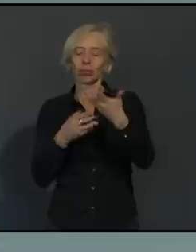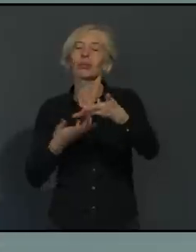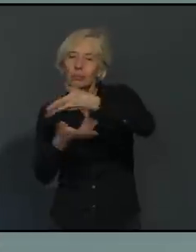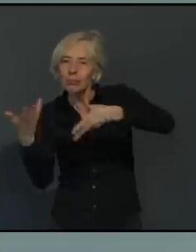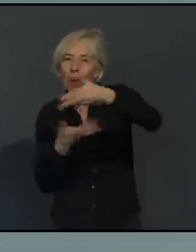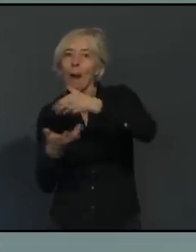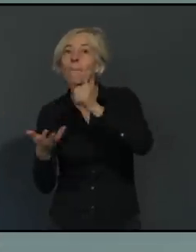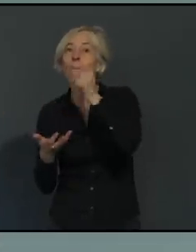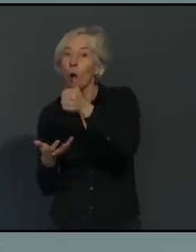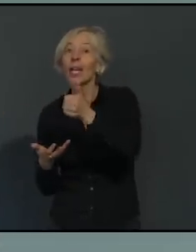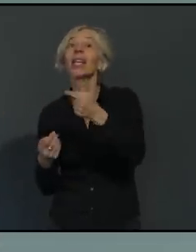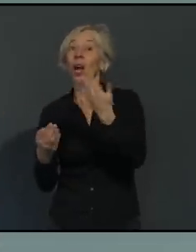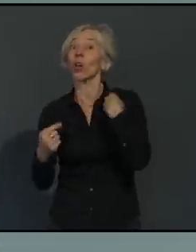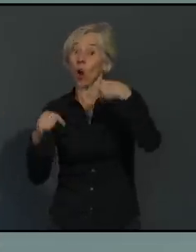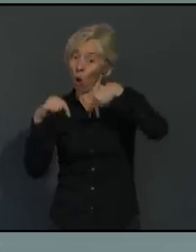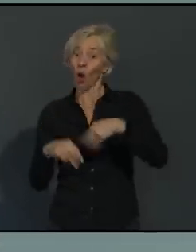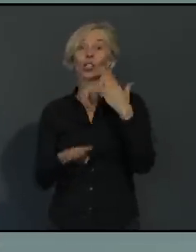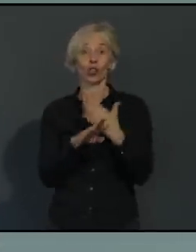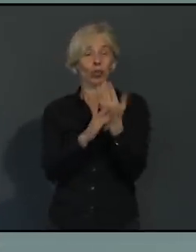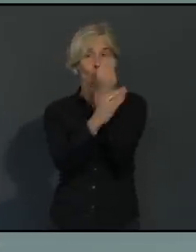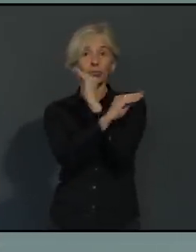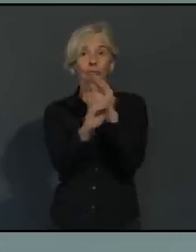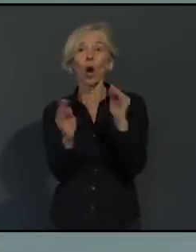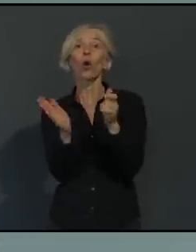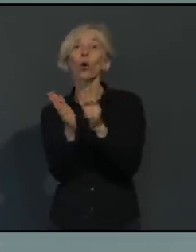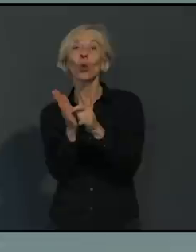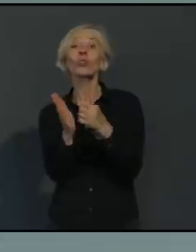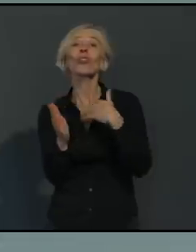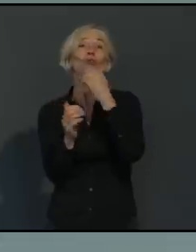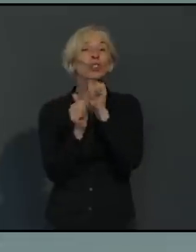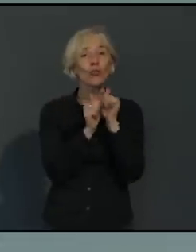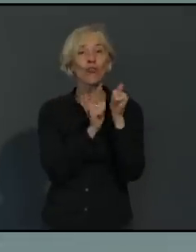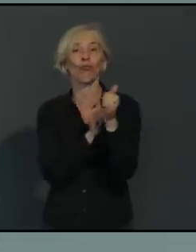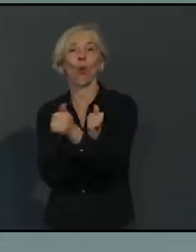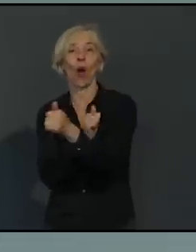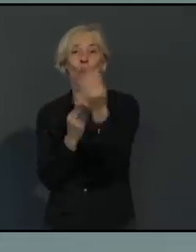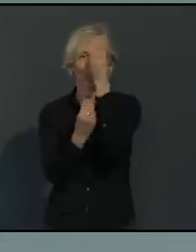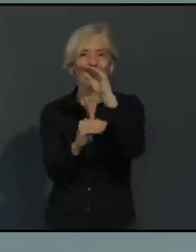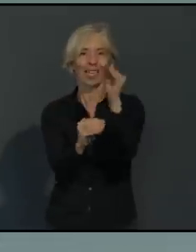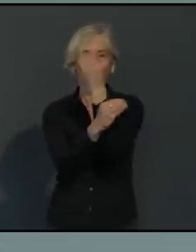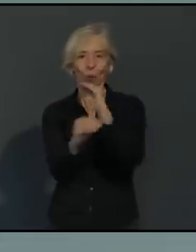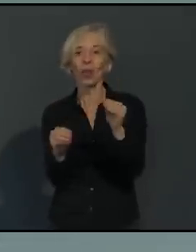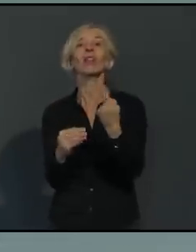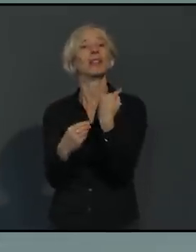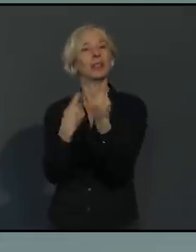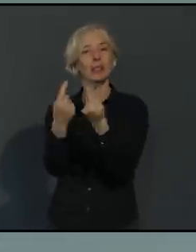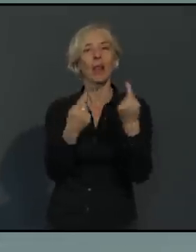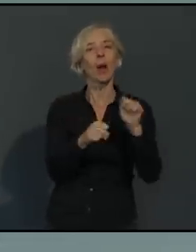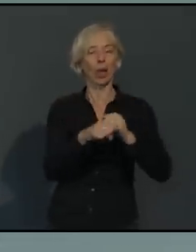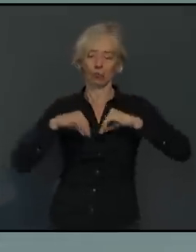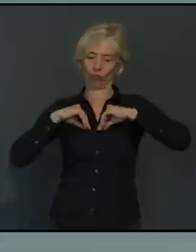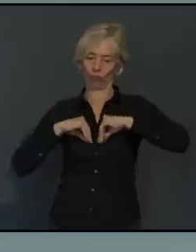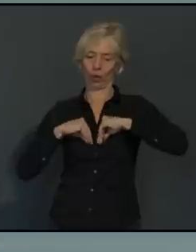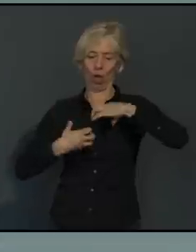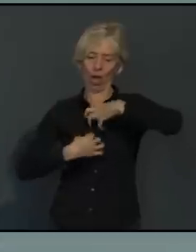einstellen kann, damit man sich damit auseinandersetzen kann. Und trotzdem sind diese Ausführungen, die ich jetzt machen werde, natürlich